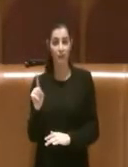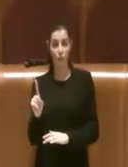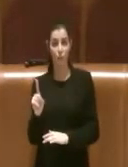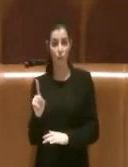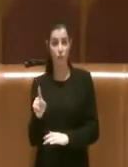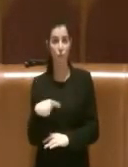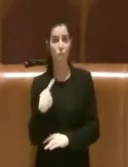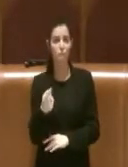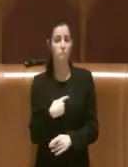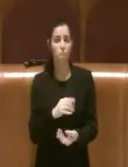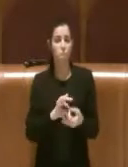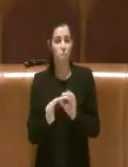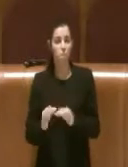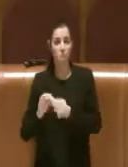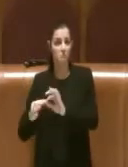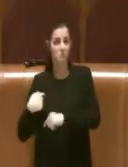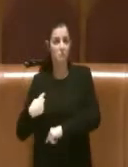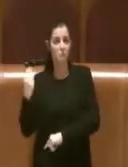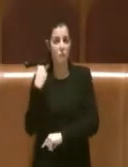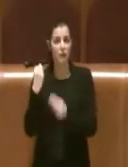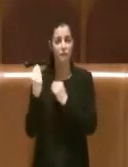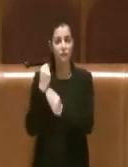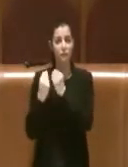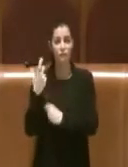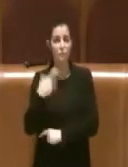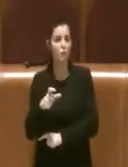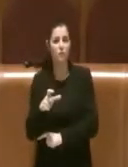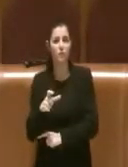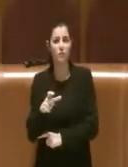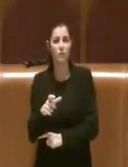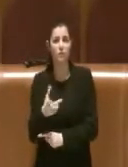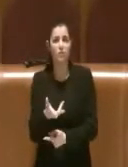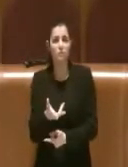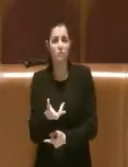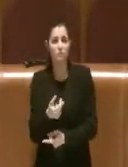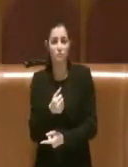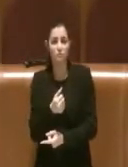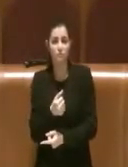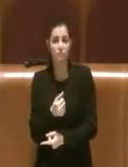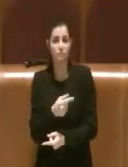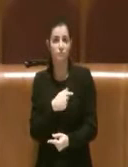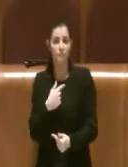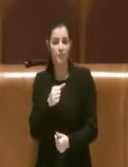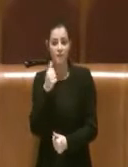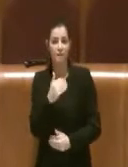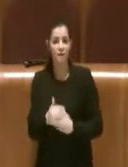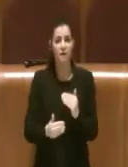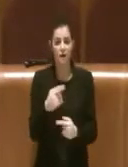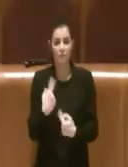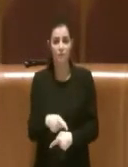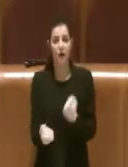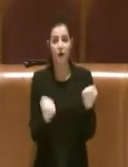Di conseguenza mi domando per quale ragione o per quale motivo non si debba provvedere a portare avanti questa